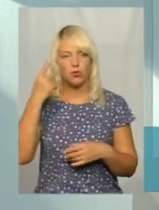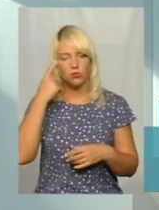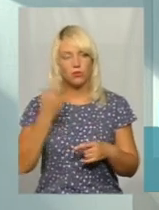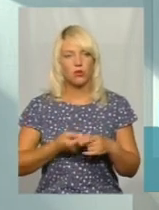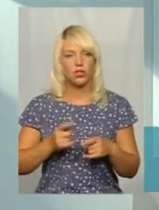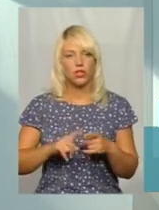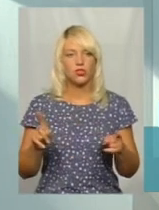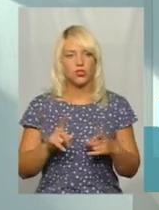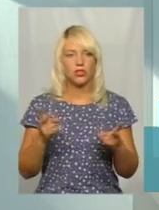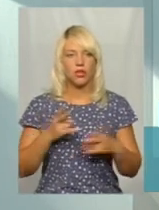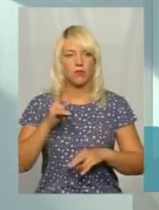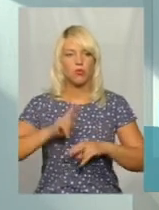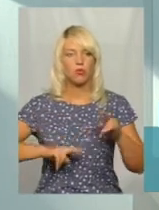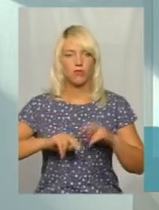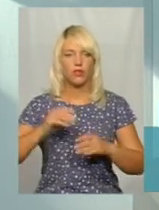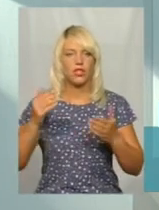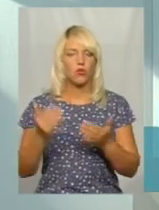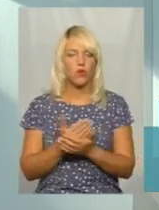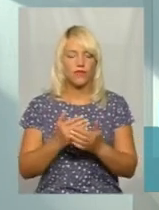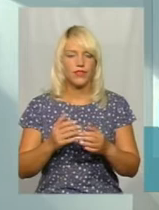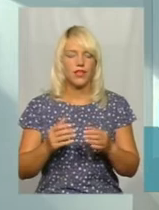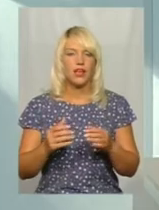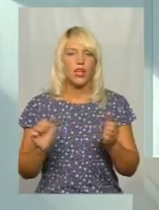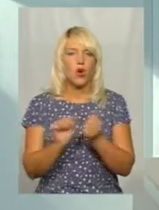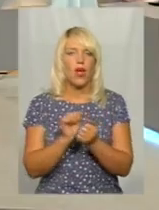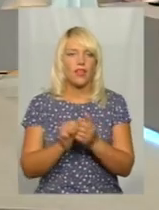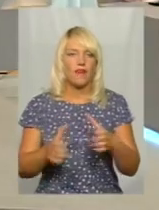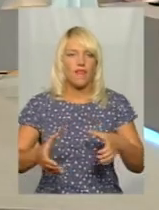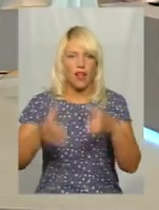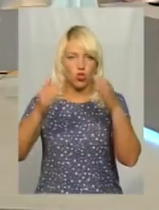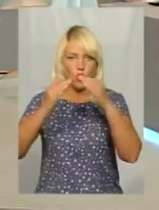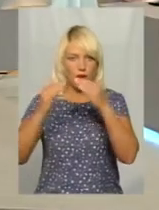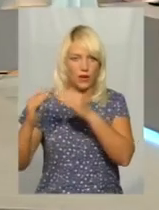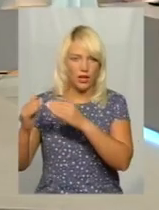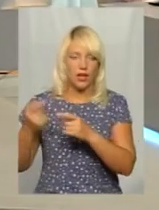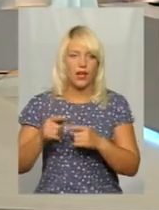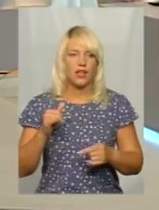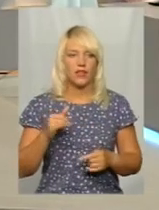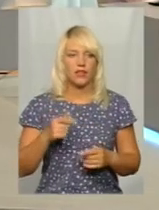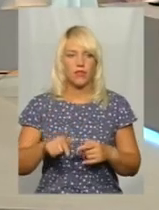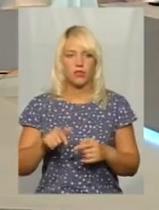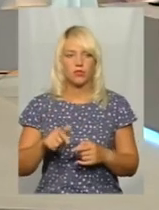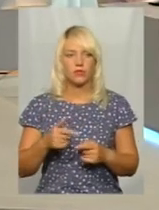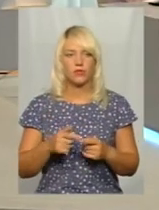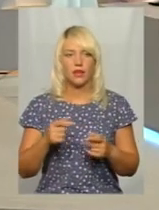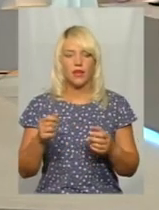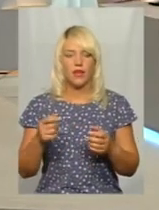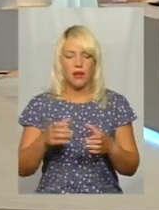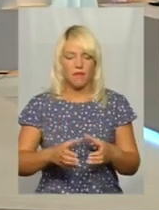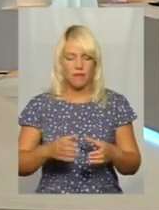те, що треба будувати нові потужності. А так як цього року ще й вологість настільки висока, то, напевно, взагалі ці мішки не підходять?